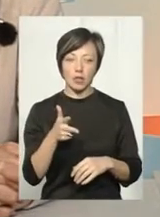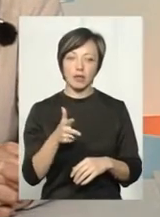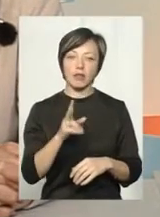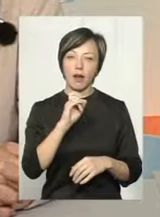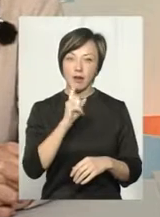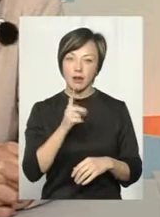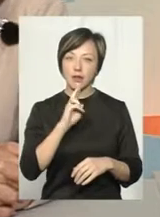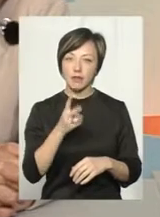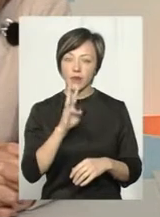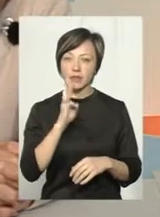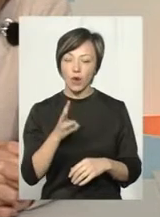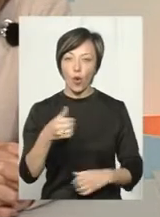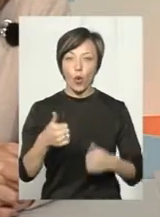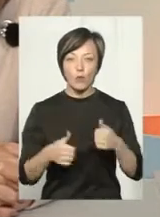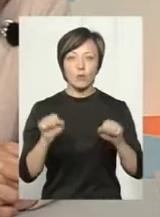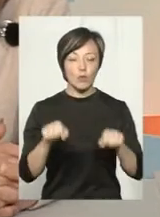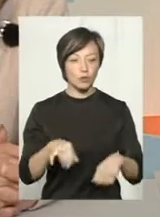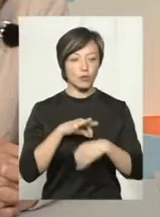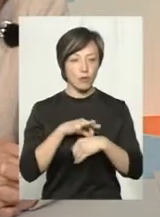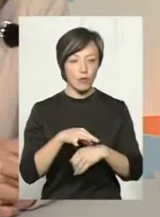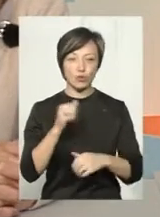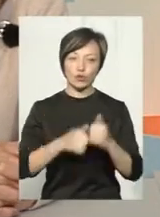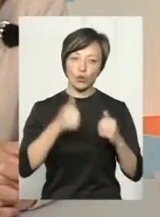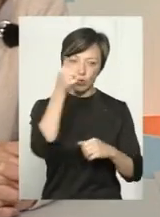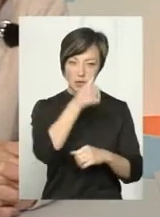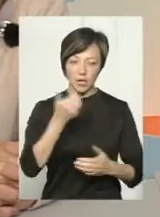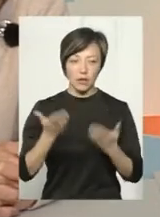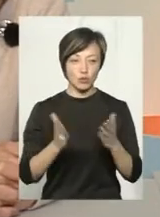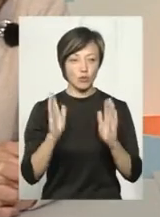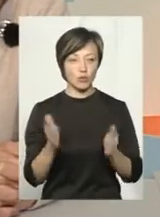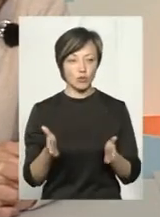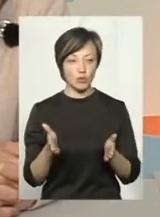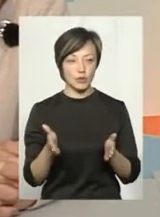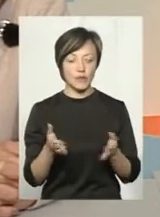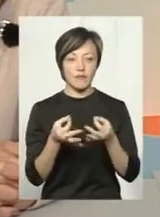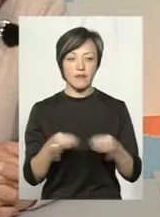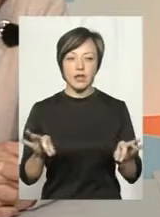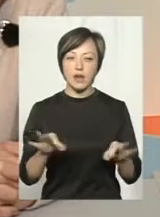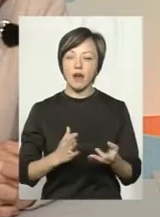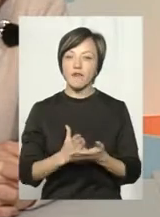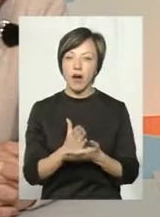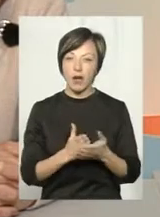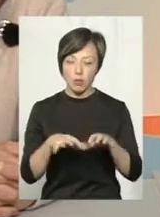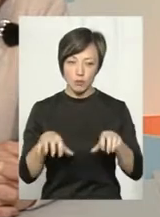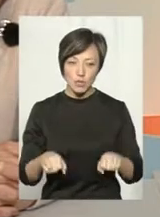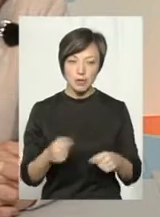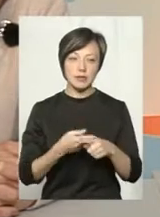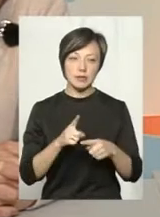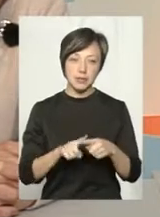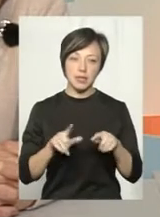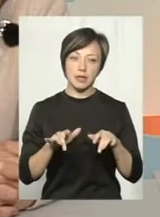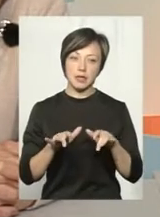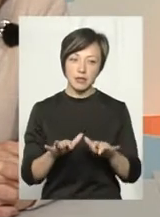-3. Тобто конкурси можуть проводитися і щорічно, якщо буде вільна вакантна посада, то це діло